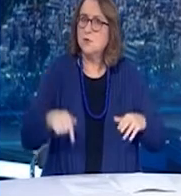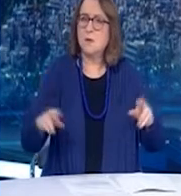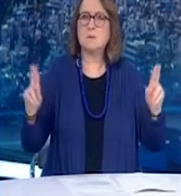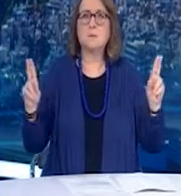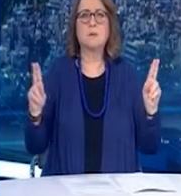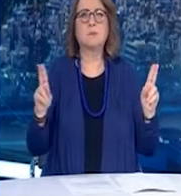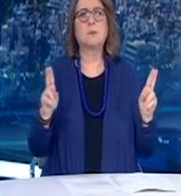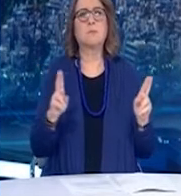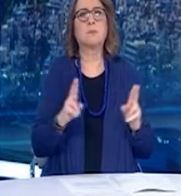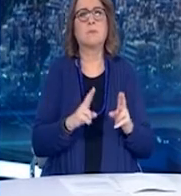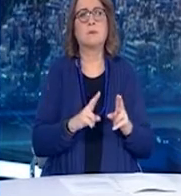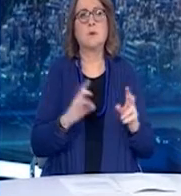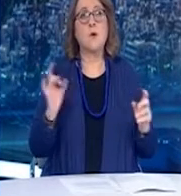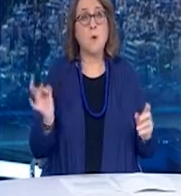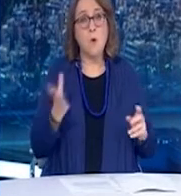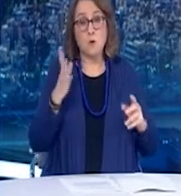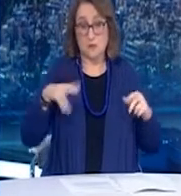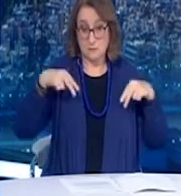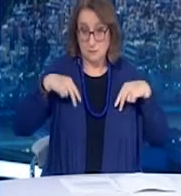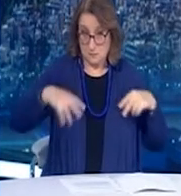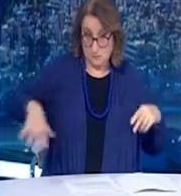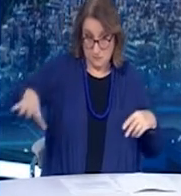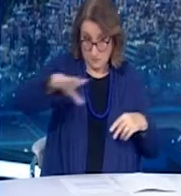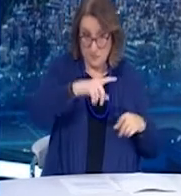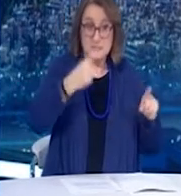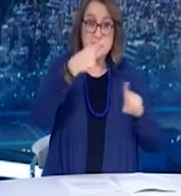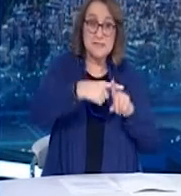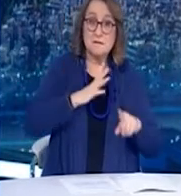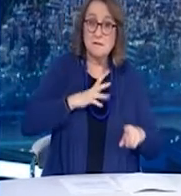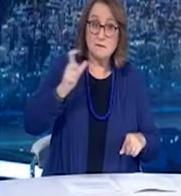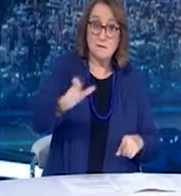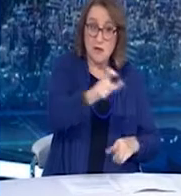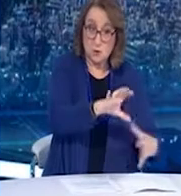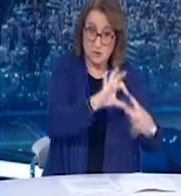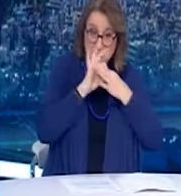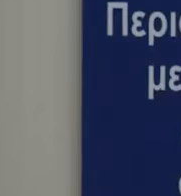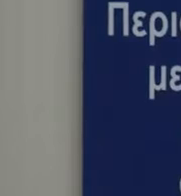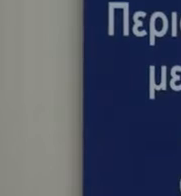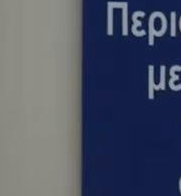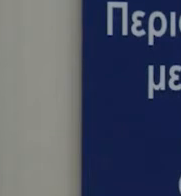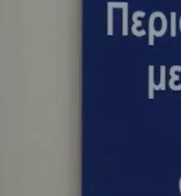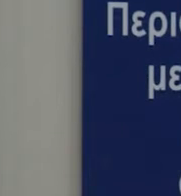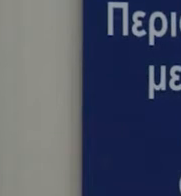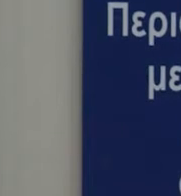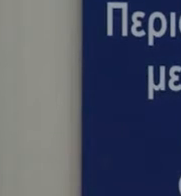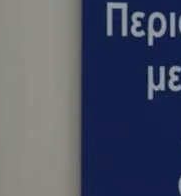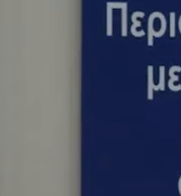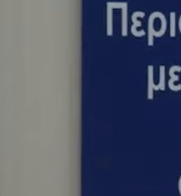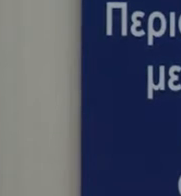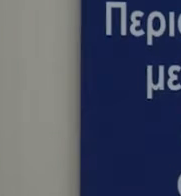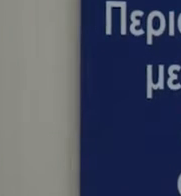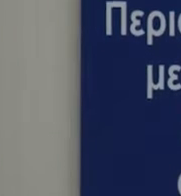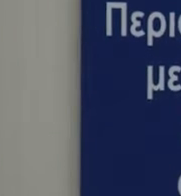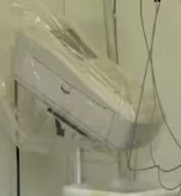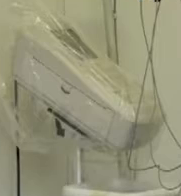πολίτες και η πολιτεία συνεργάζονται, τα μέτρα αποδίδουν και η διασπορά του ιού μπορεί να περιοριστεί. Σε ό,τι αφορά την κατάσταση στην